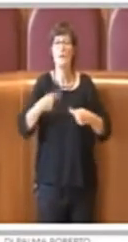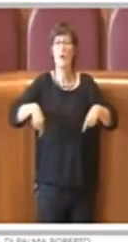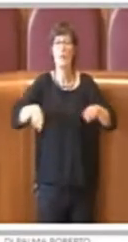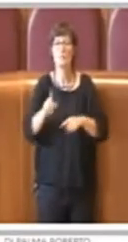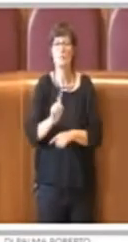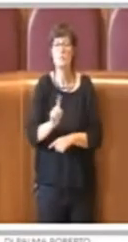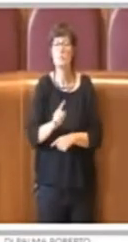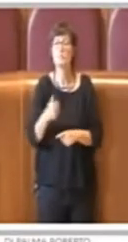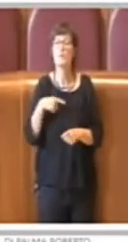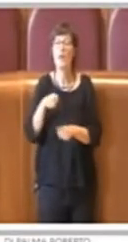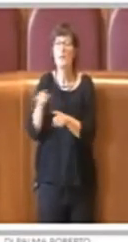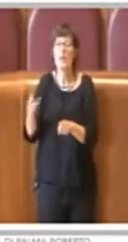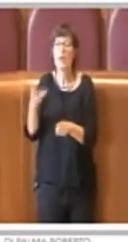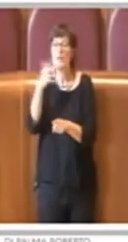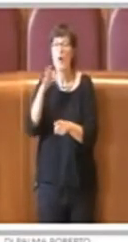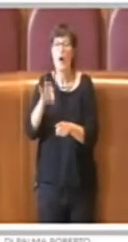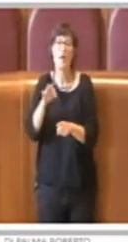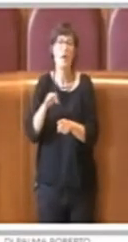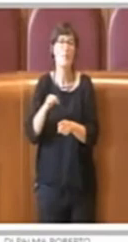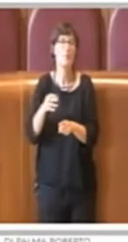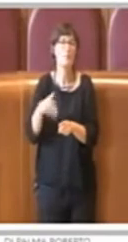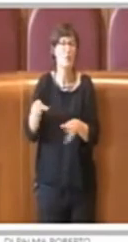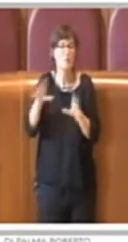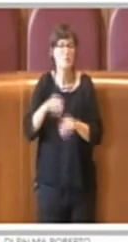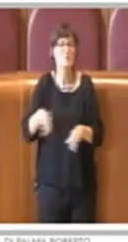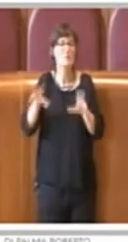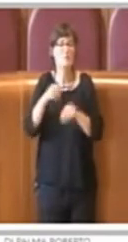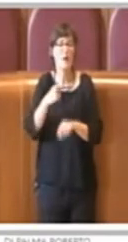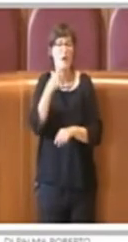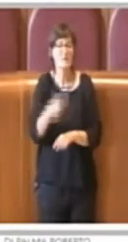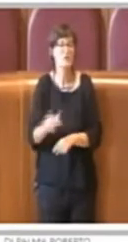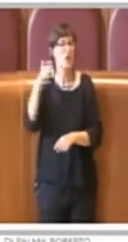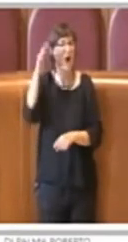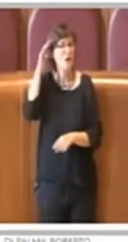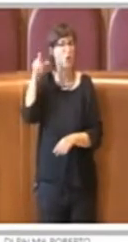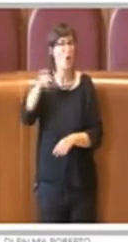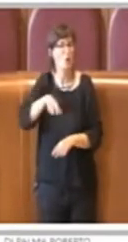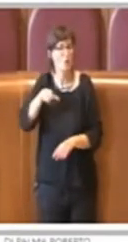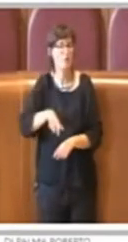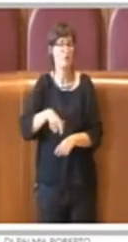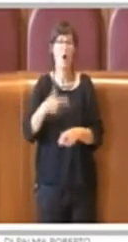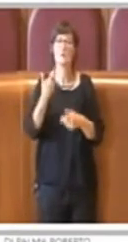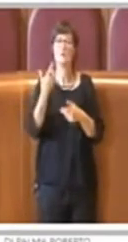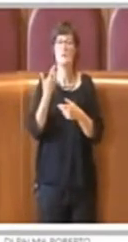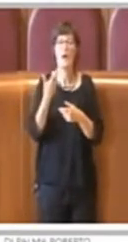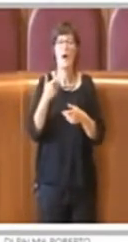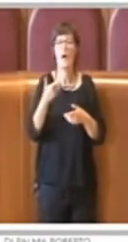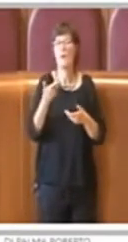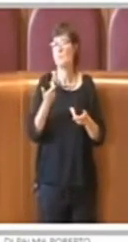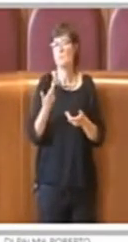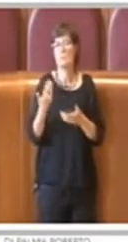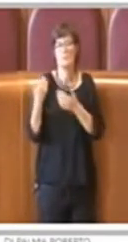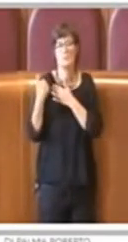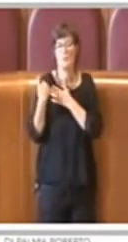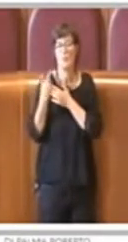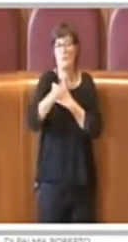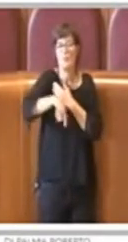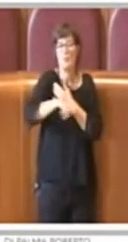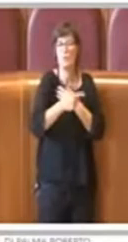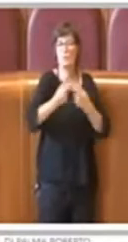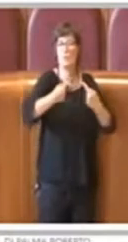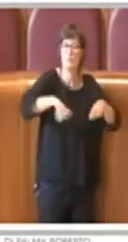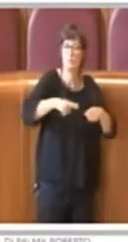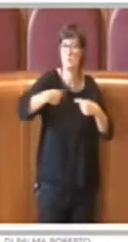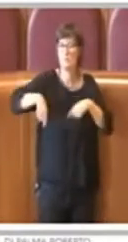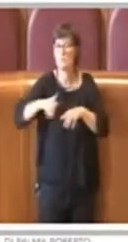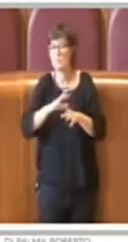tutti gli organi, non è possibile continuare a pensare che si doveva inserire la